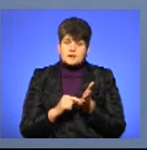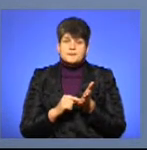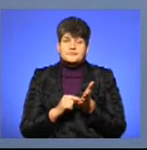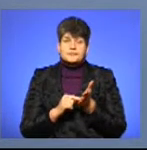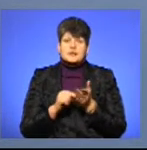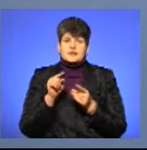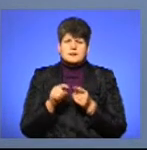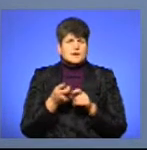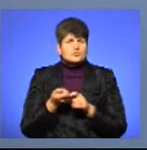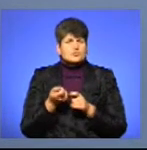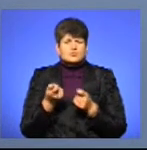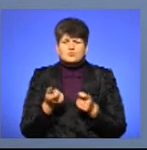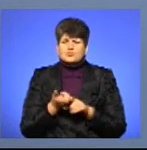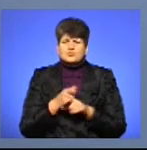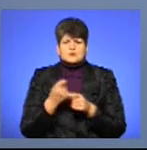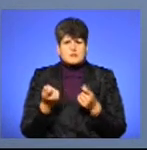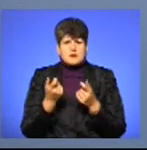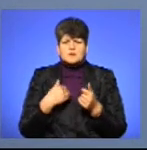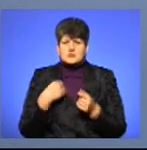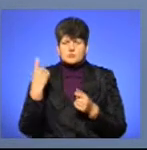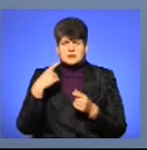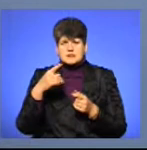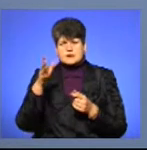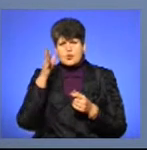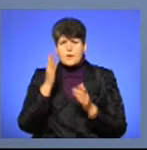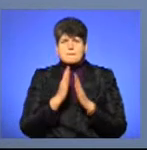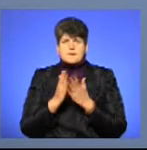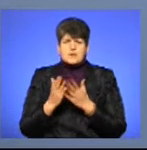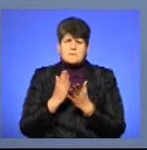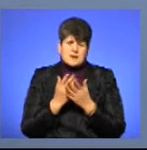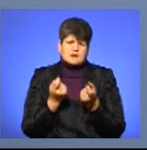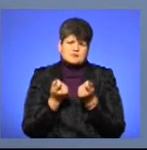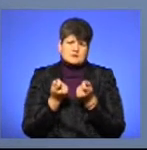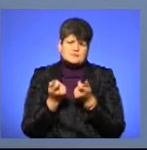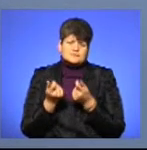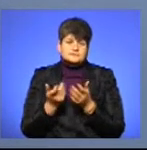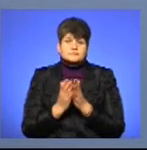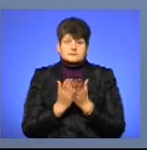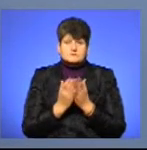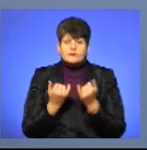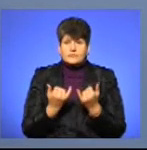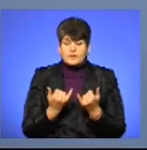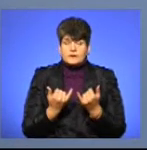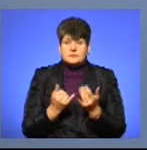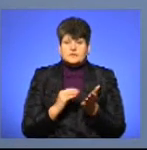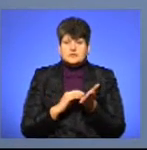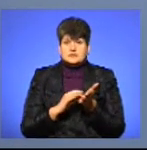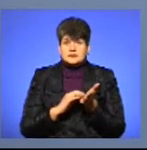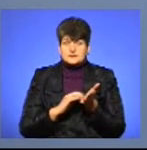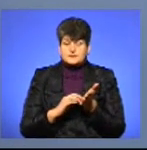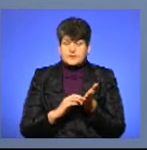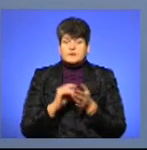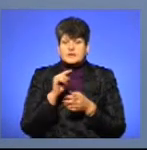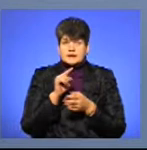Брайля. Їх тепер дуже мало. Наша обласна наукова бібліотека має деякі книги тепер шрифтом Брайля.